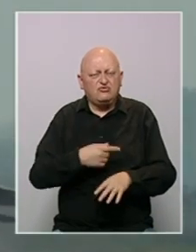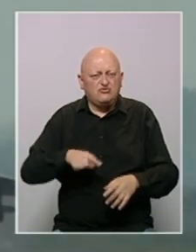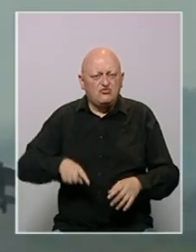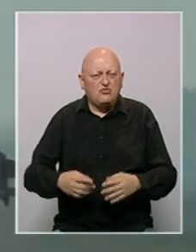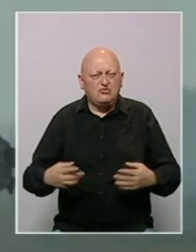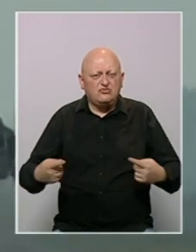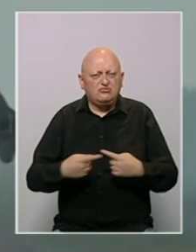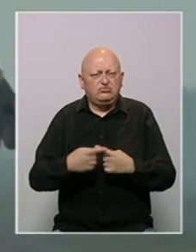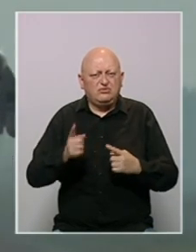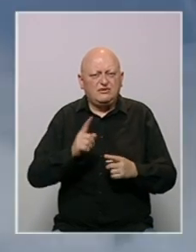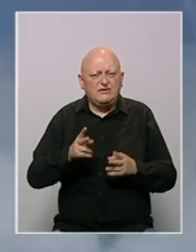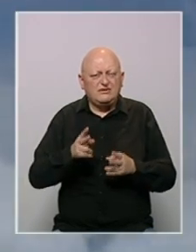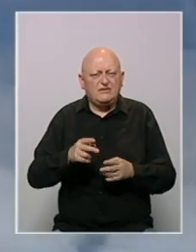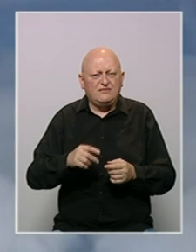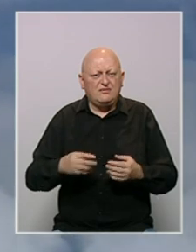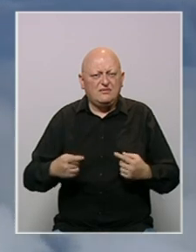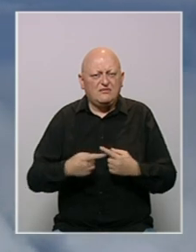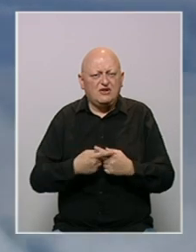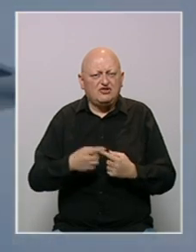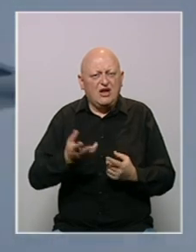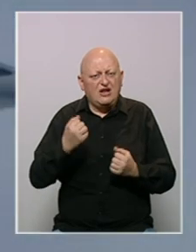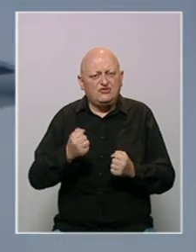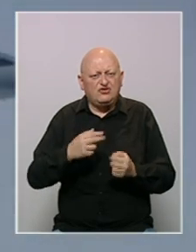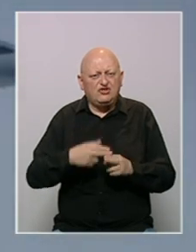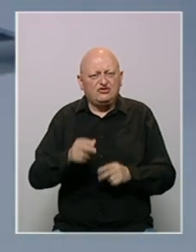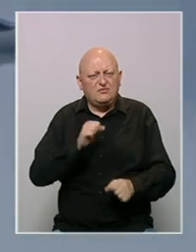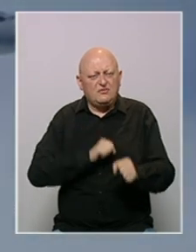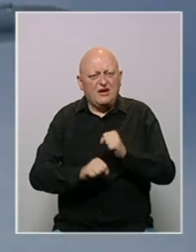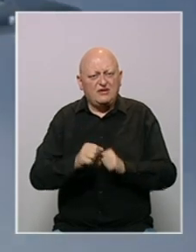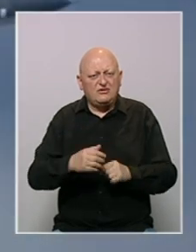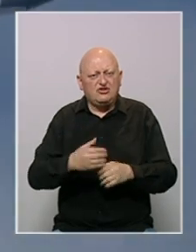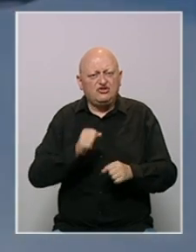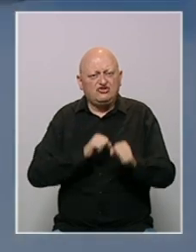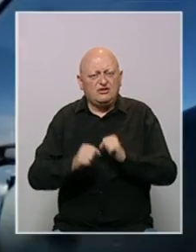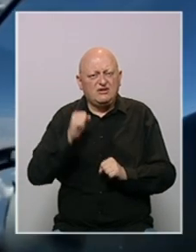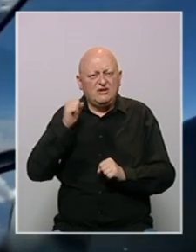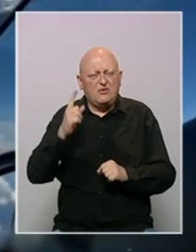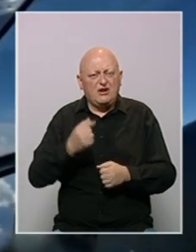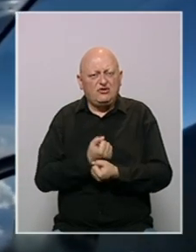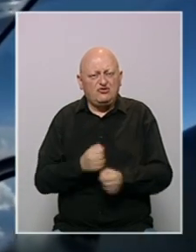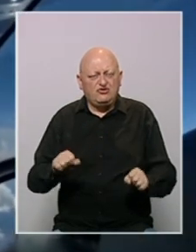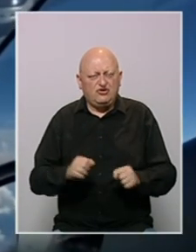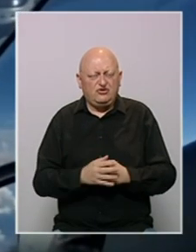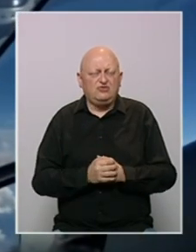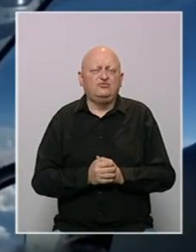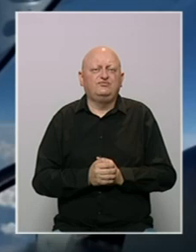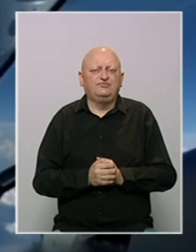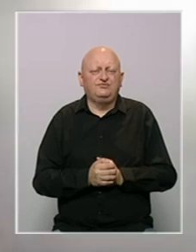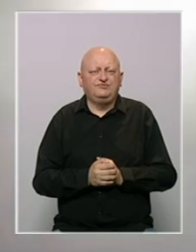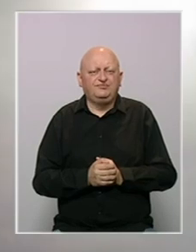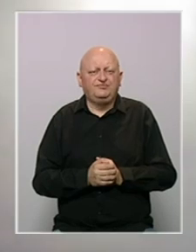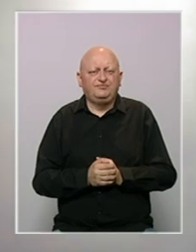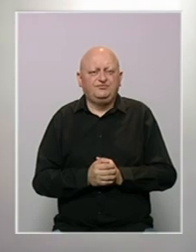eskalaciju sukoba niti izazati sporove, ali je čvrsto riješen braniti suverenitet i štititi demokratiju i slobodu.